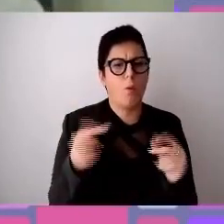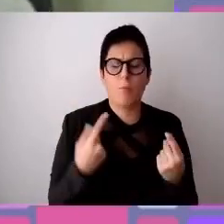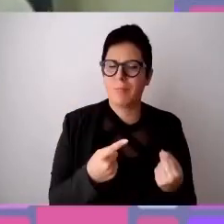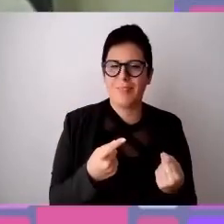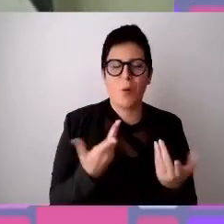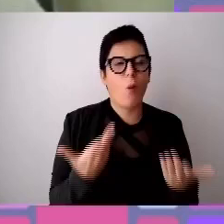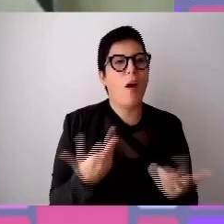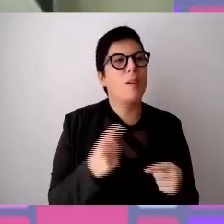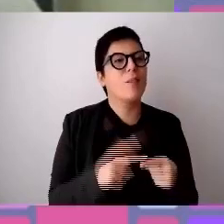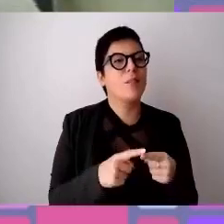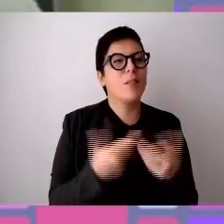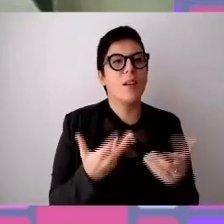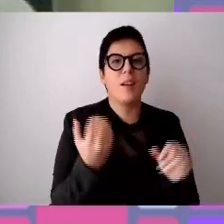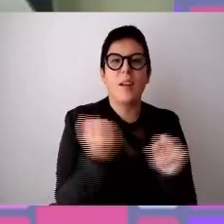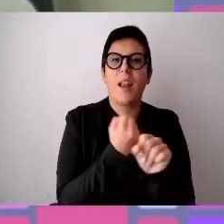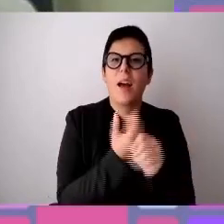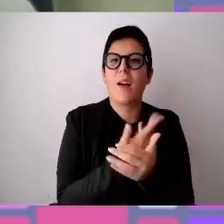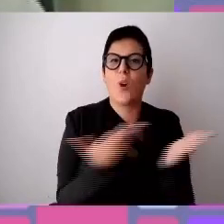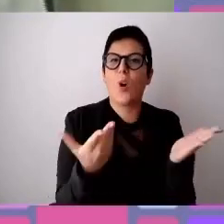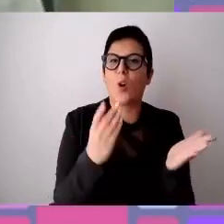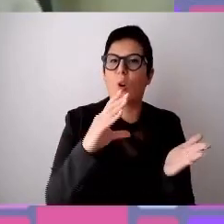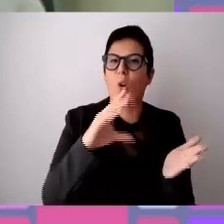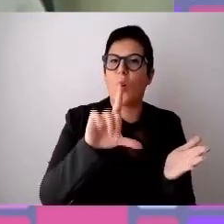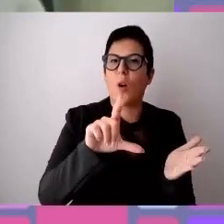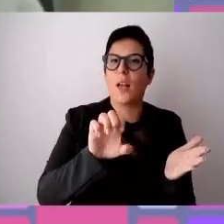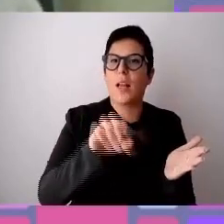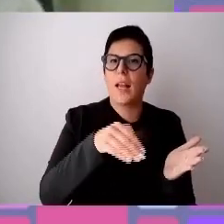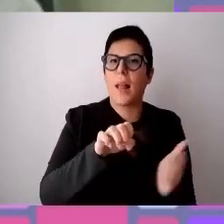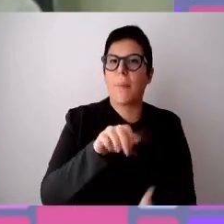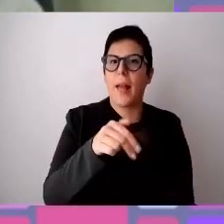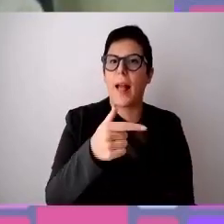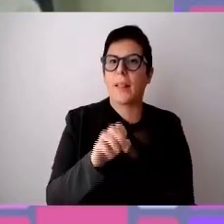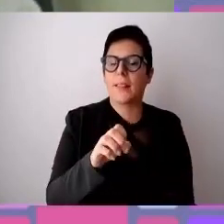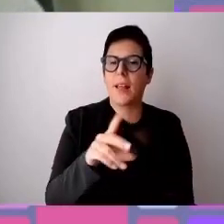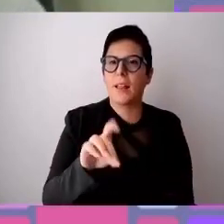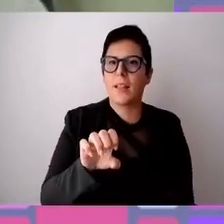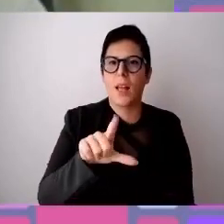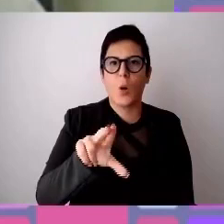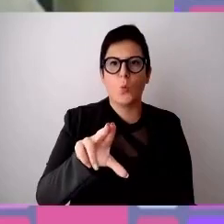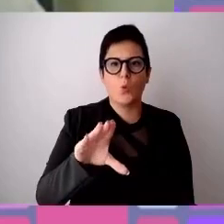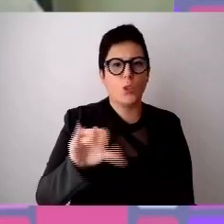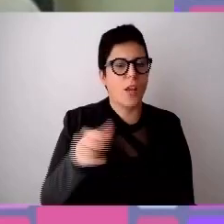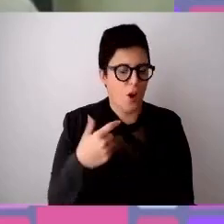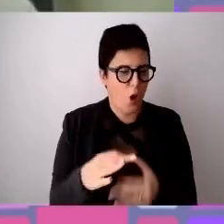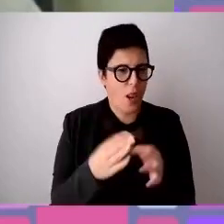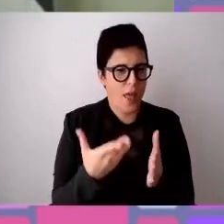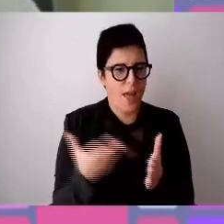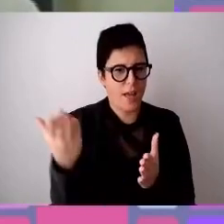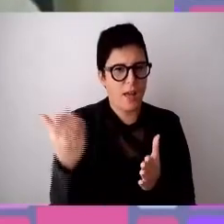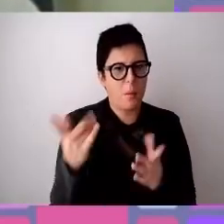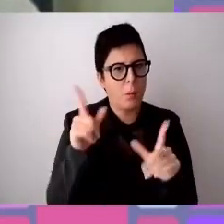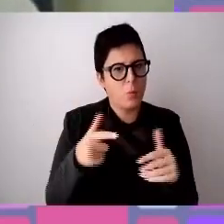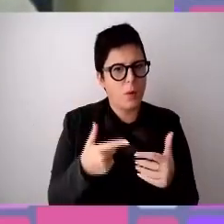di Clemente De Lucia, dal collega Clemente, e l'accettazione a livello non solo italiano